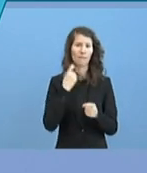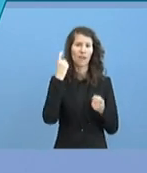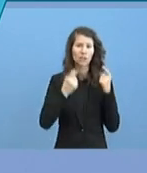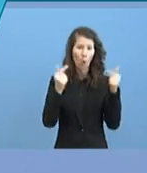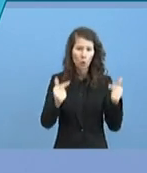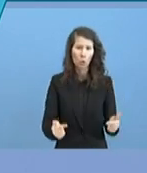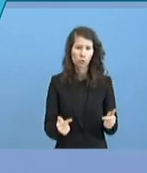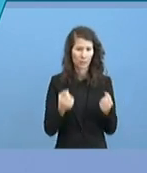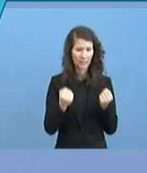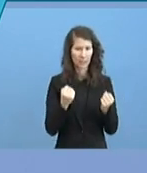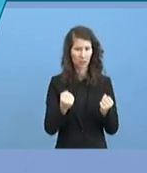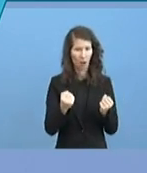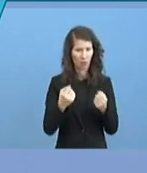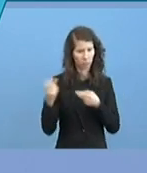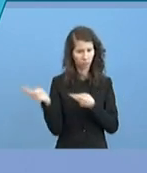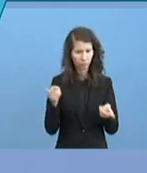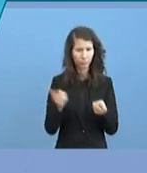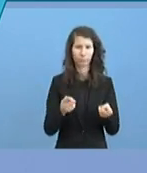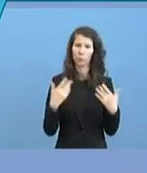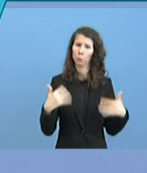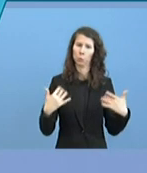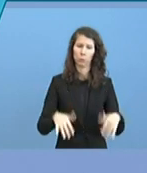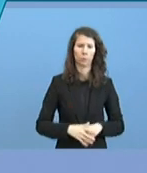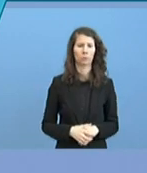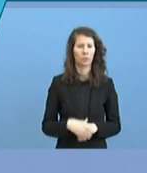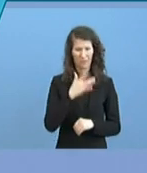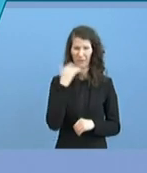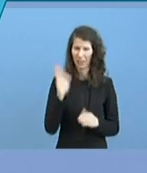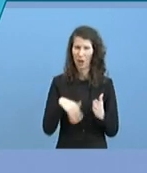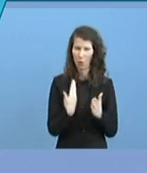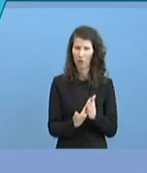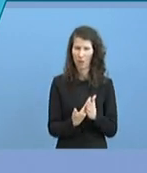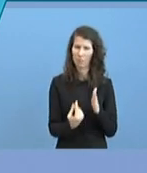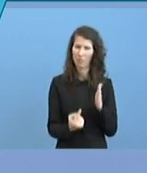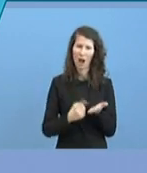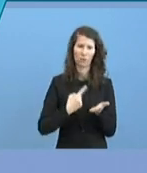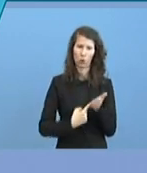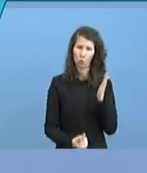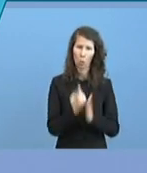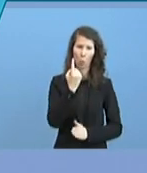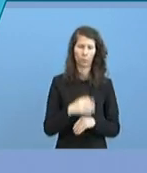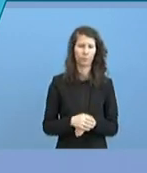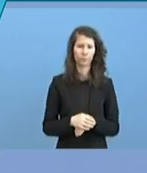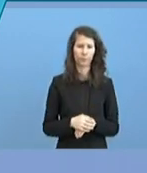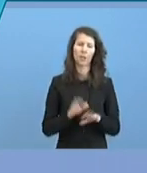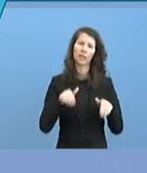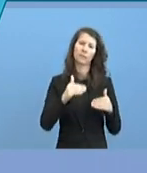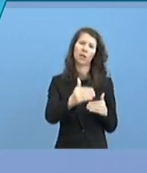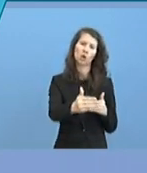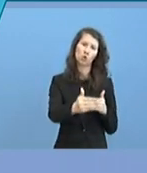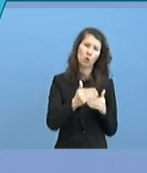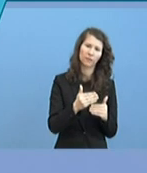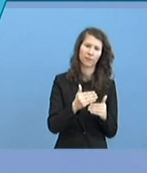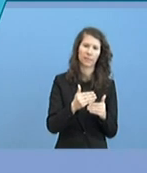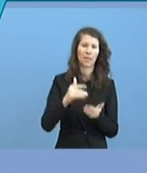ja, das ist eine Vielzahl von Aufgaben. Und natürlich gibt es da kurzfristige und mittelfristige. Also es muss viel